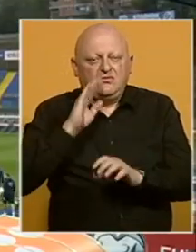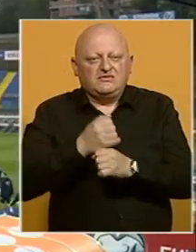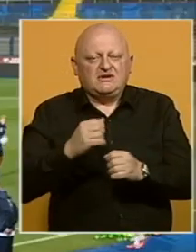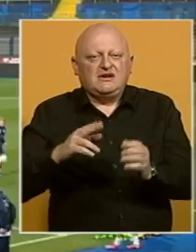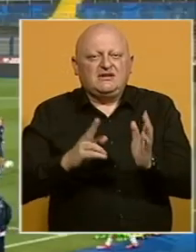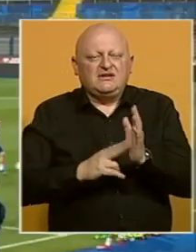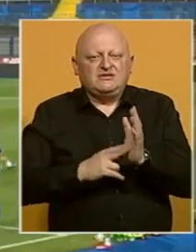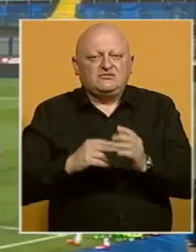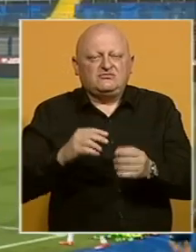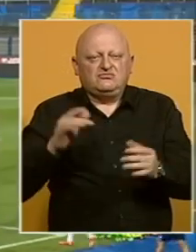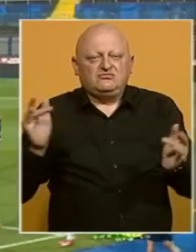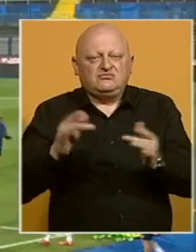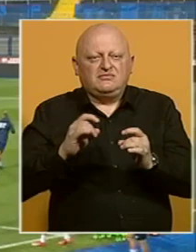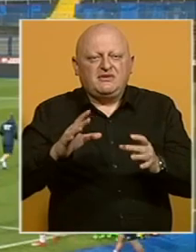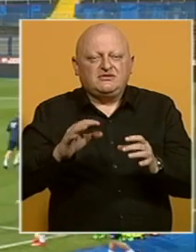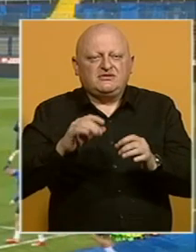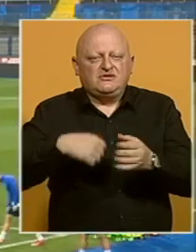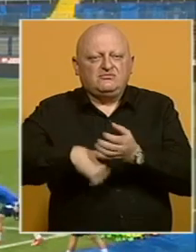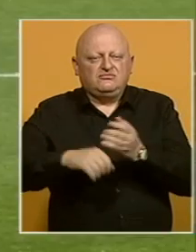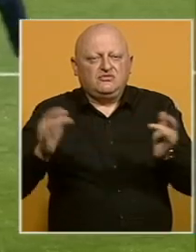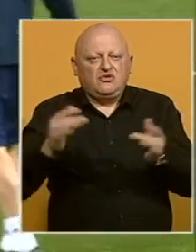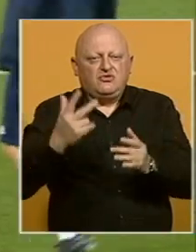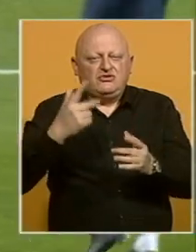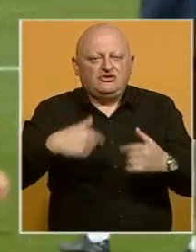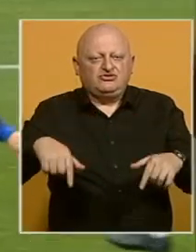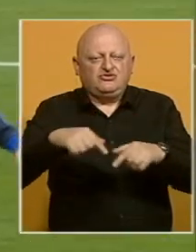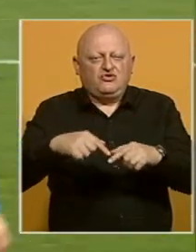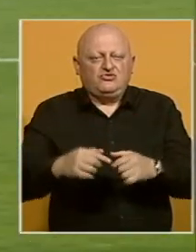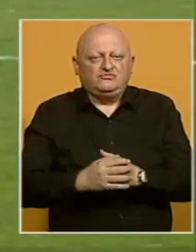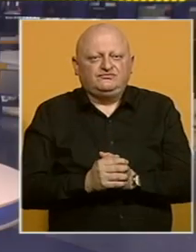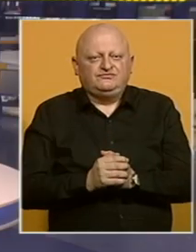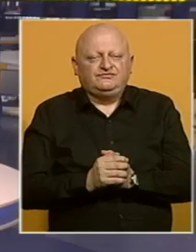Nizazemska odigrale meč bez golova u trećem kolu UEFA Lige Nacije.